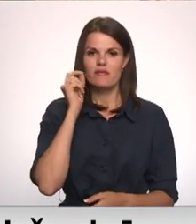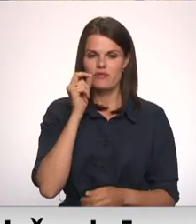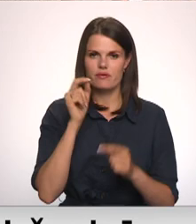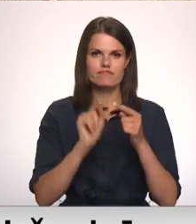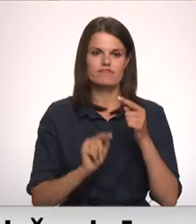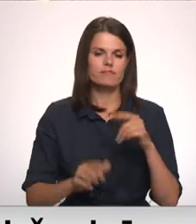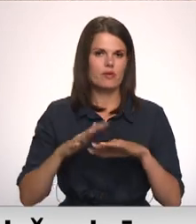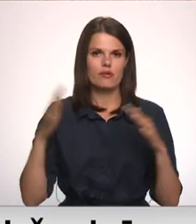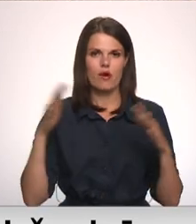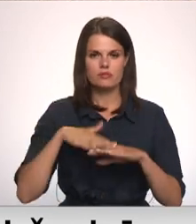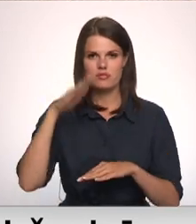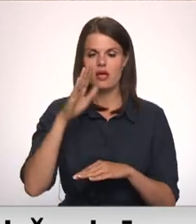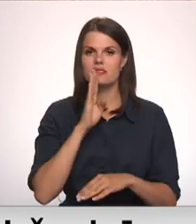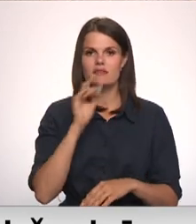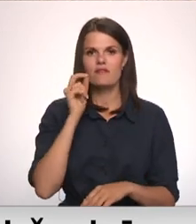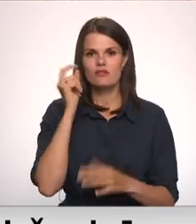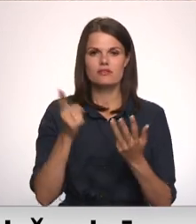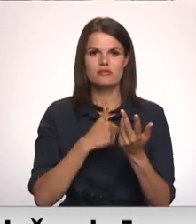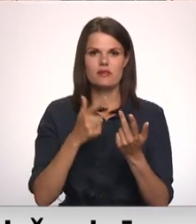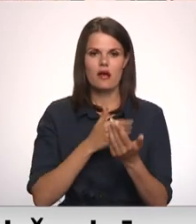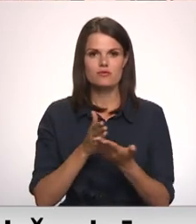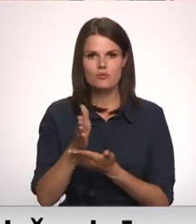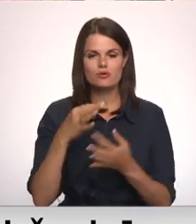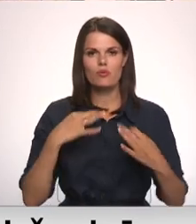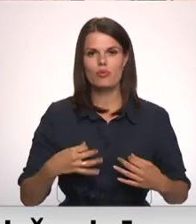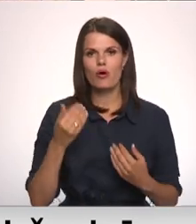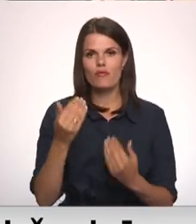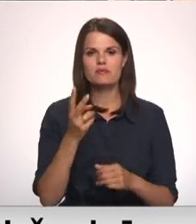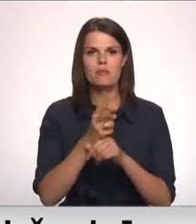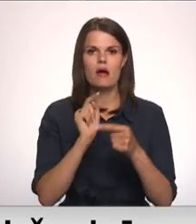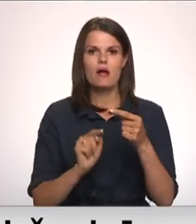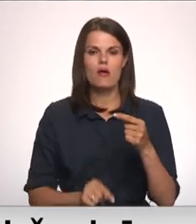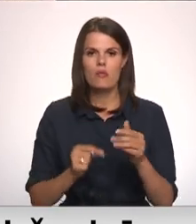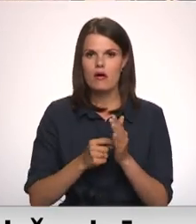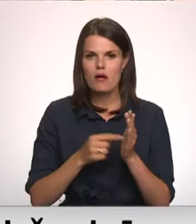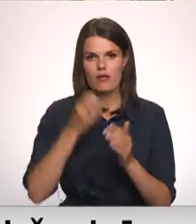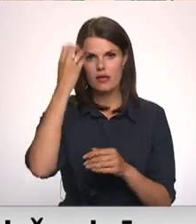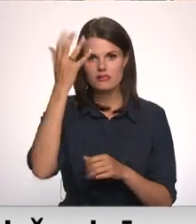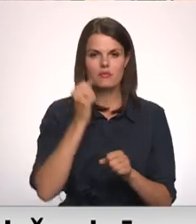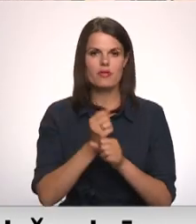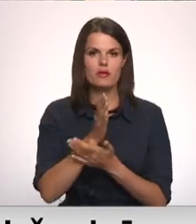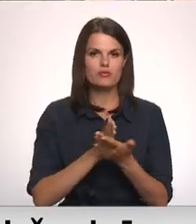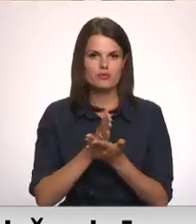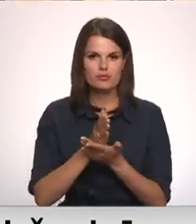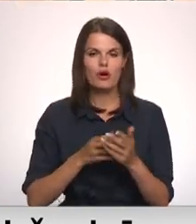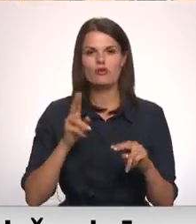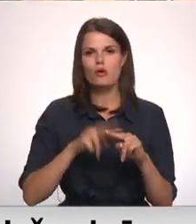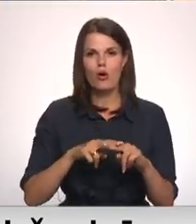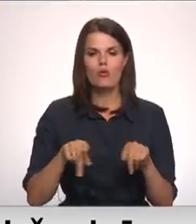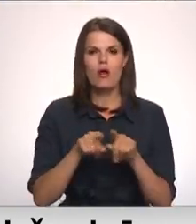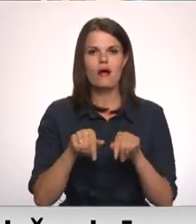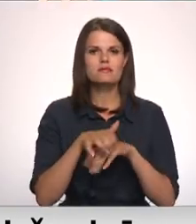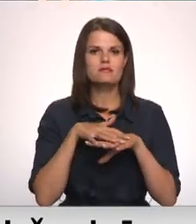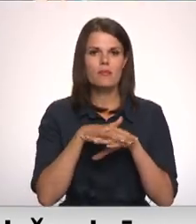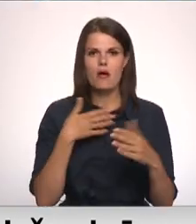daudzi faktori. Sieviešu un vīriešu skaits nozarē viņu profesiju un pienākumi, izglītība, darba stāša un arī sabiedrības